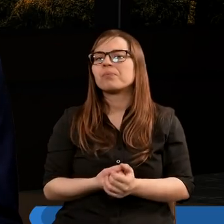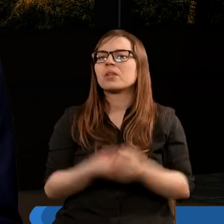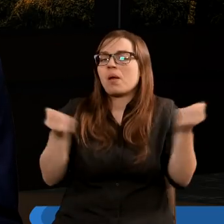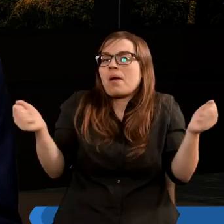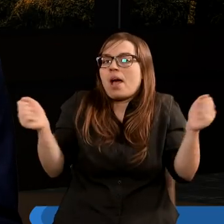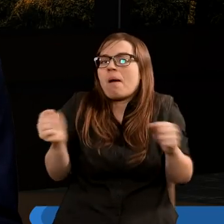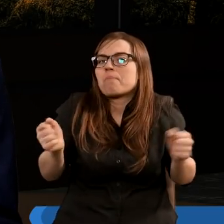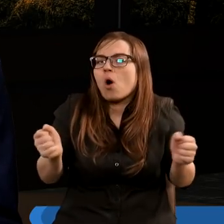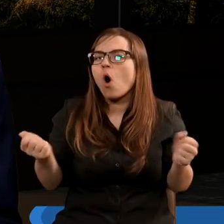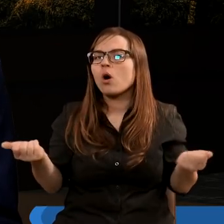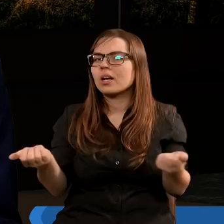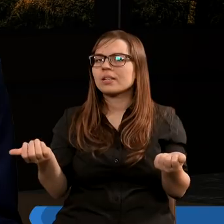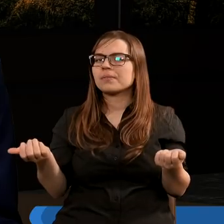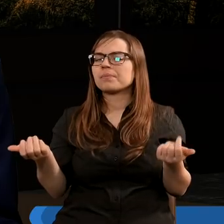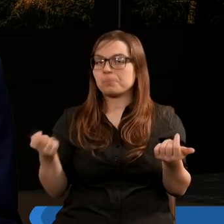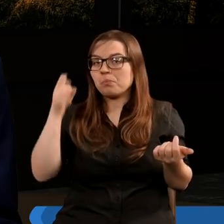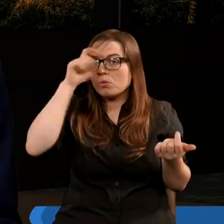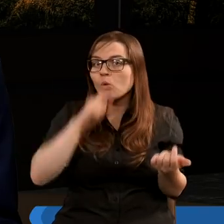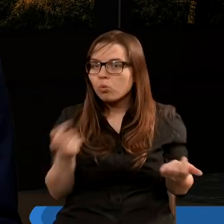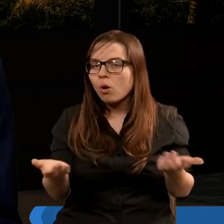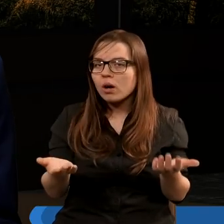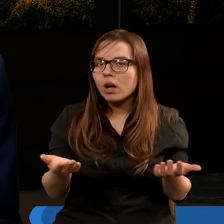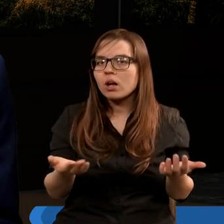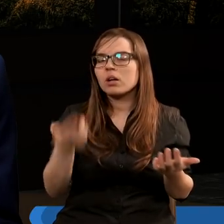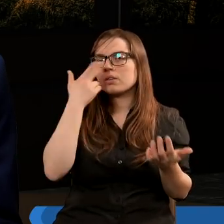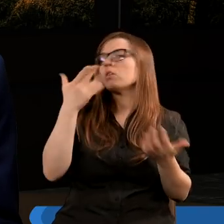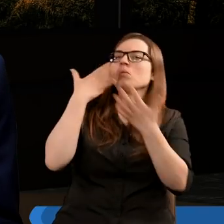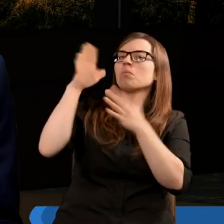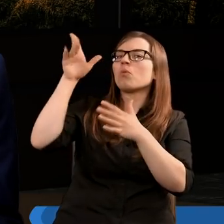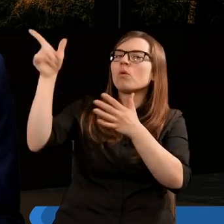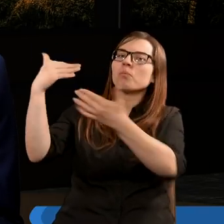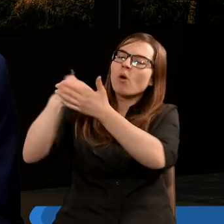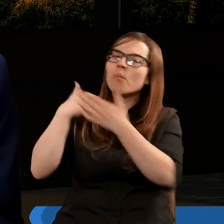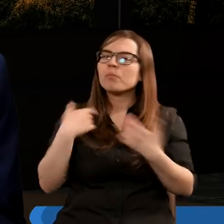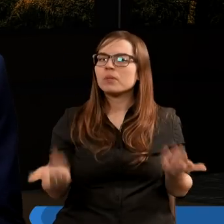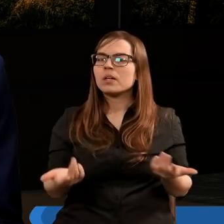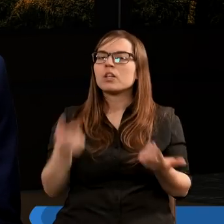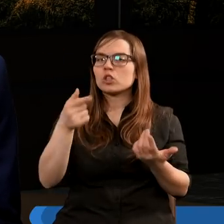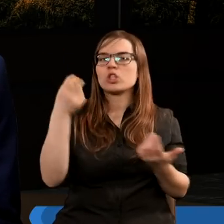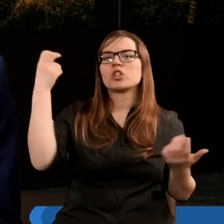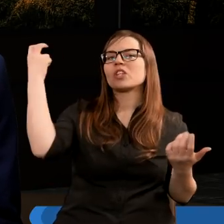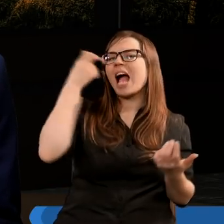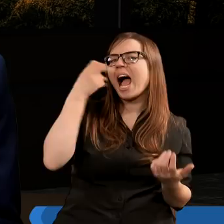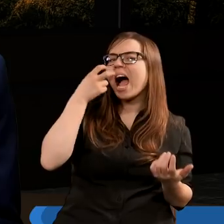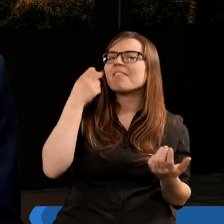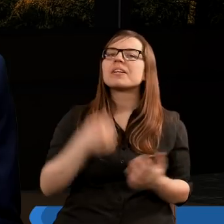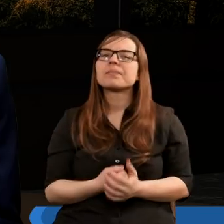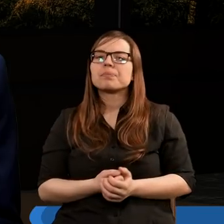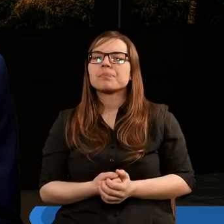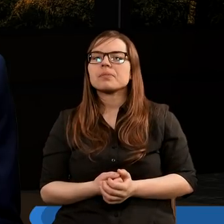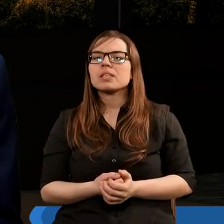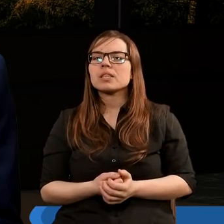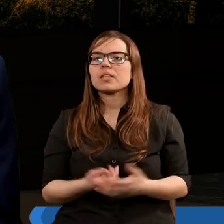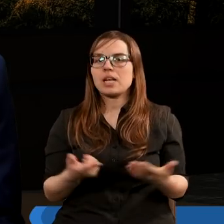to gdy ktoś boi się zła, to może nienawidzić Boga. Tak może to przedstawię, bo to jest bardzo ciekawe. Ludzie, którzy